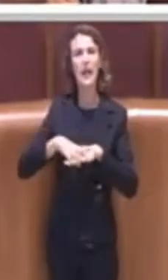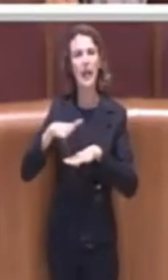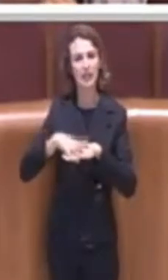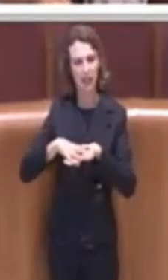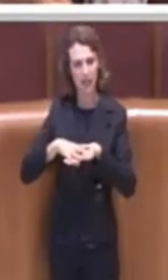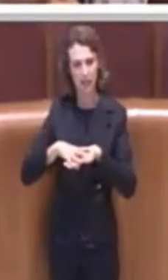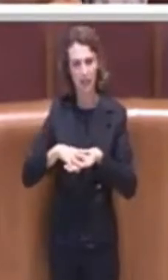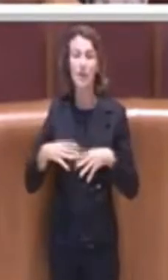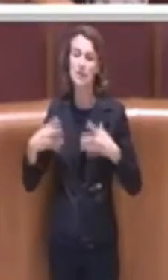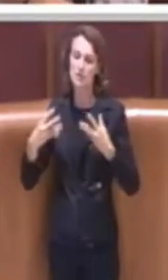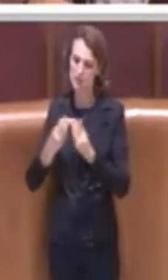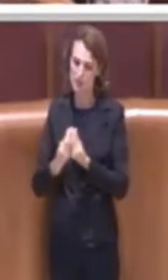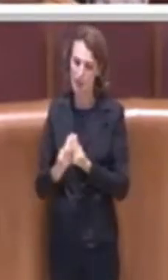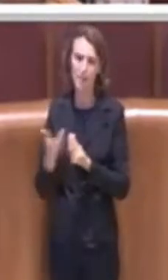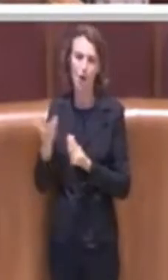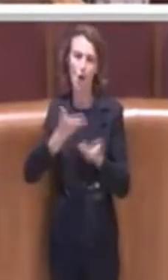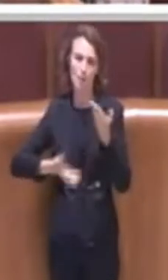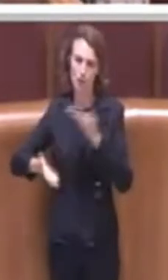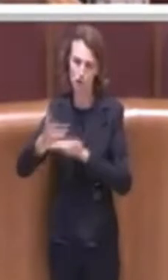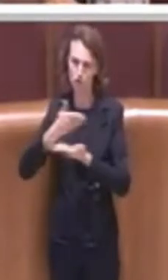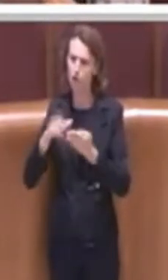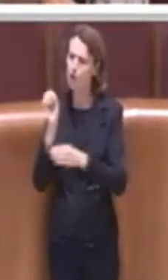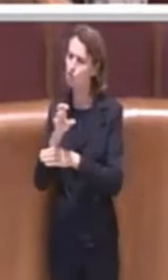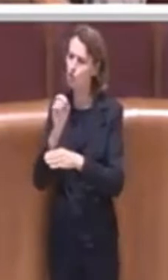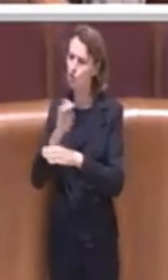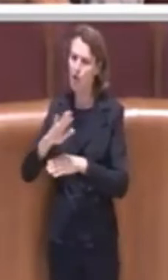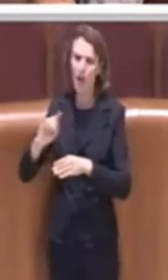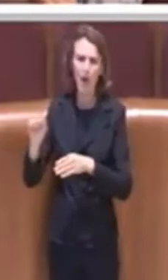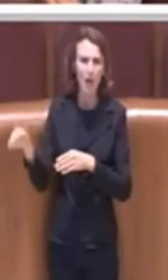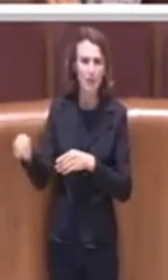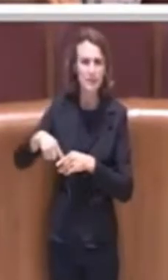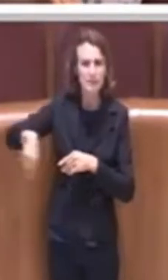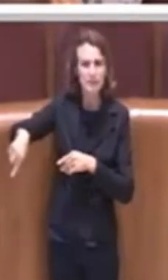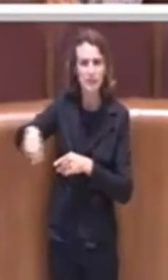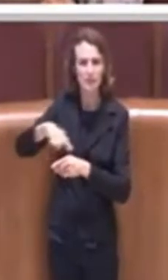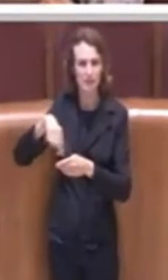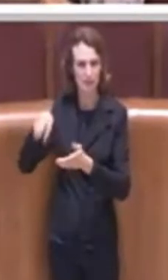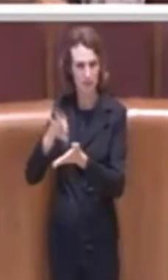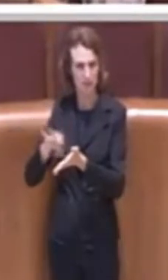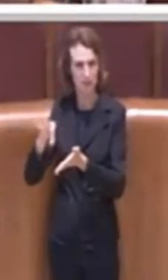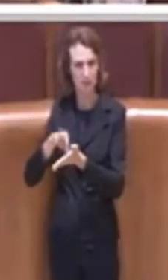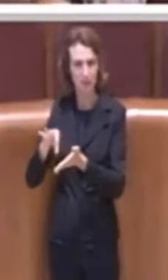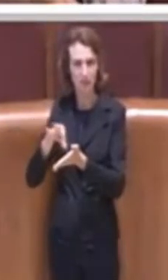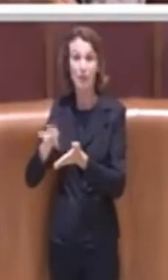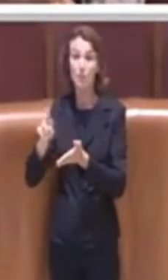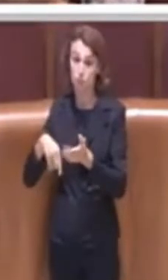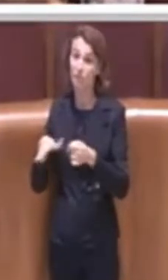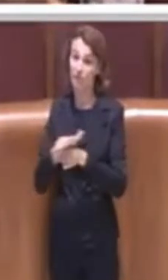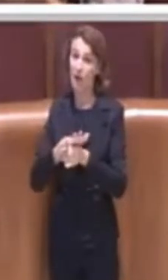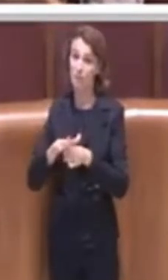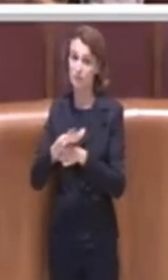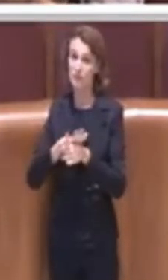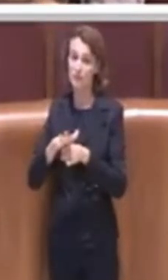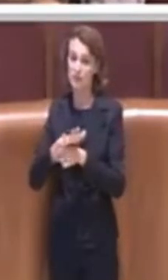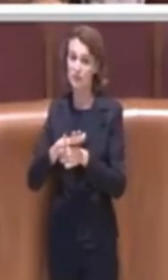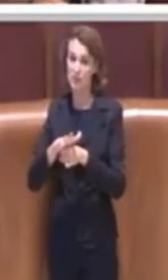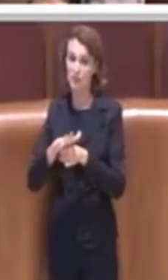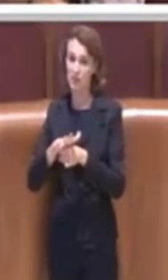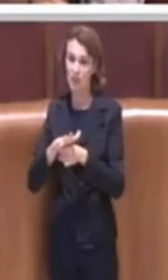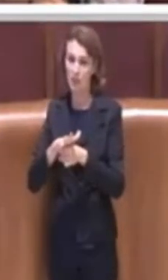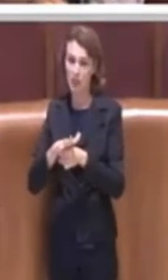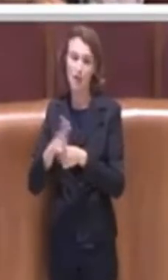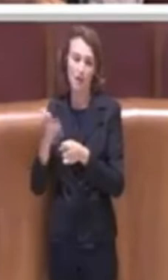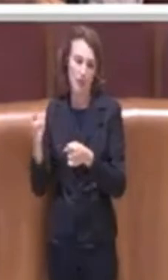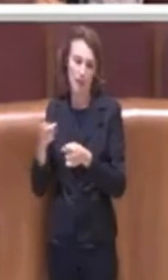collaborazione ovviamente dei docenti e con la collaborazione importantissima delle famiglie che hanno coinvolto ovviamente